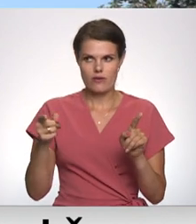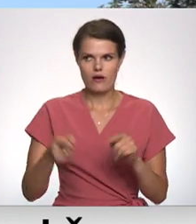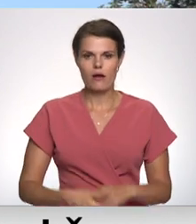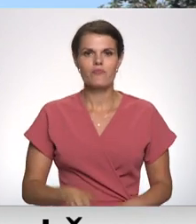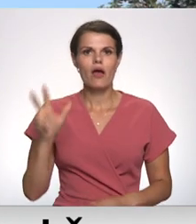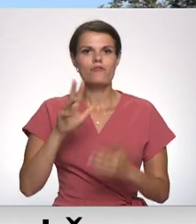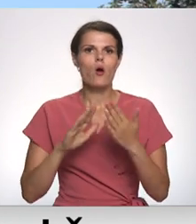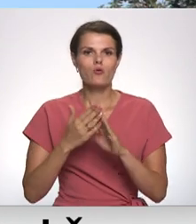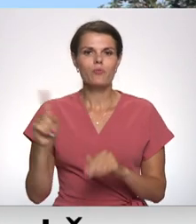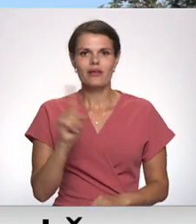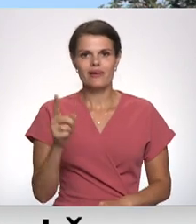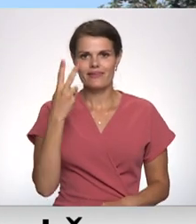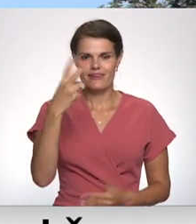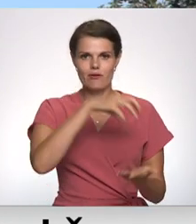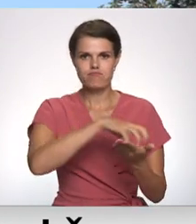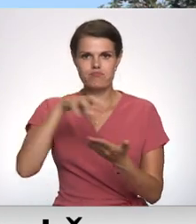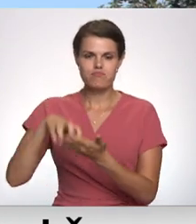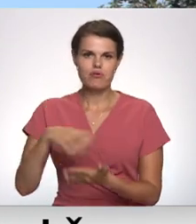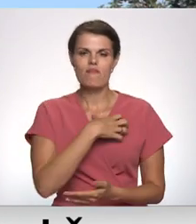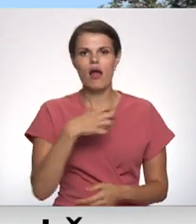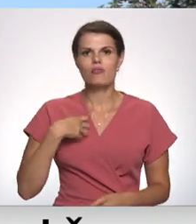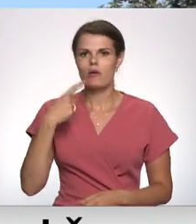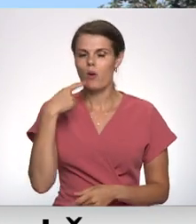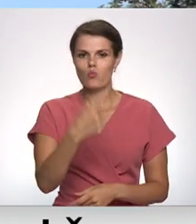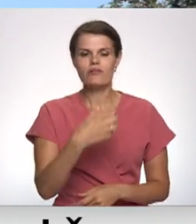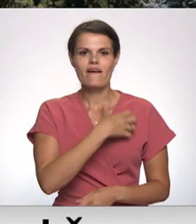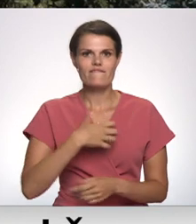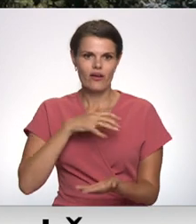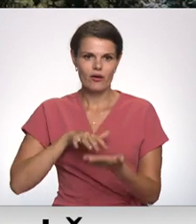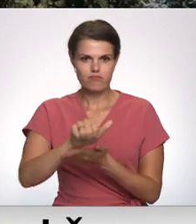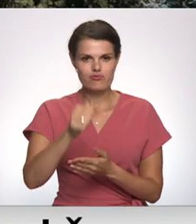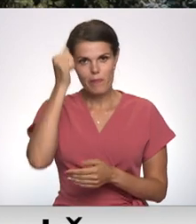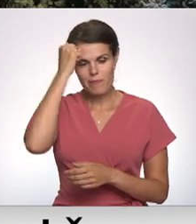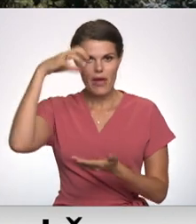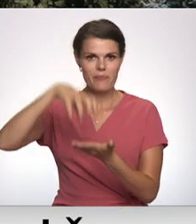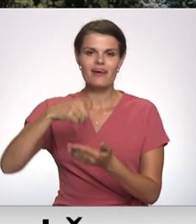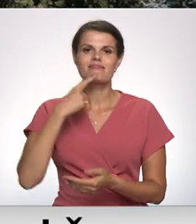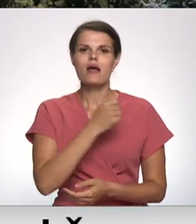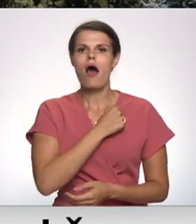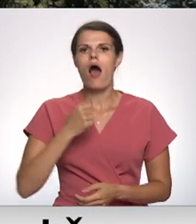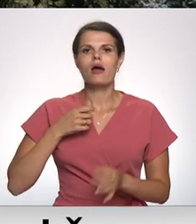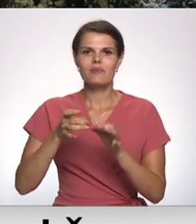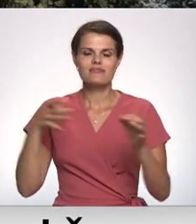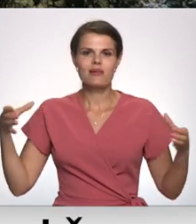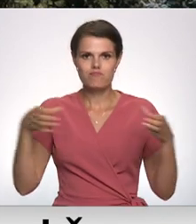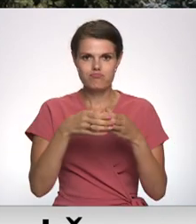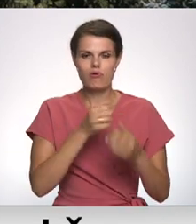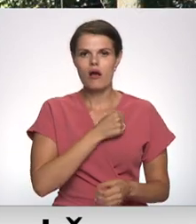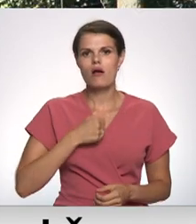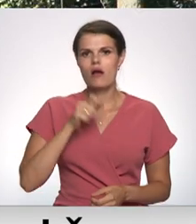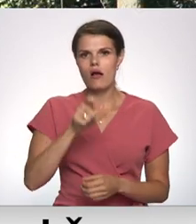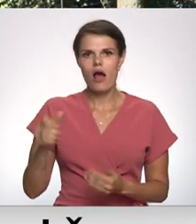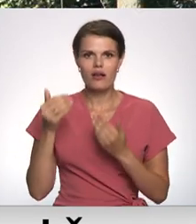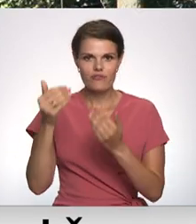Daugavpilī ir divi objekti, kurus valdība noteikusi kā nojaucamus – piemineklis sarkanās armijas strēlnieku divīzijas karavīriem